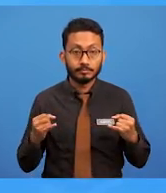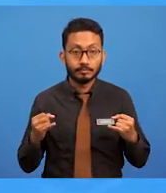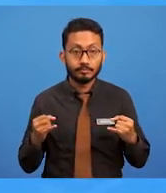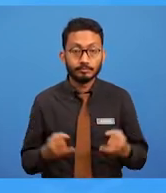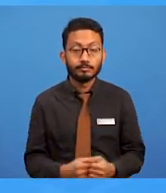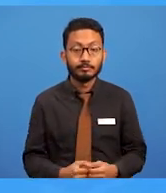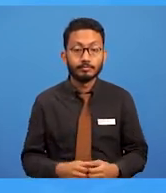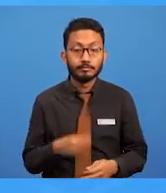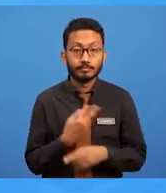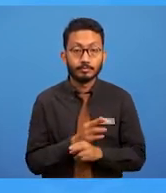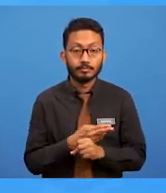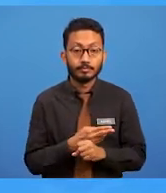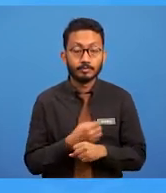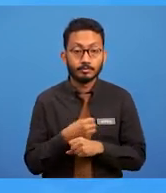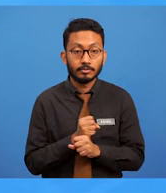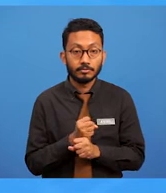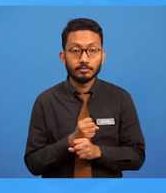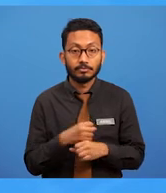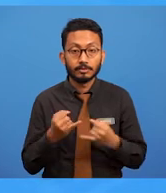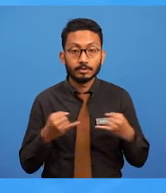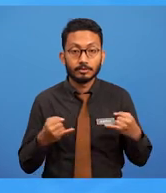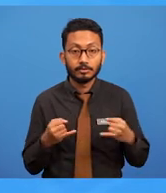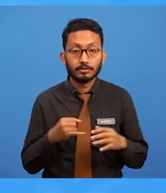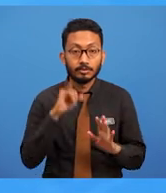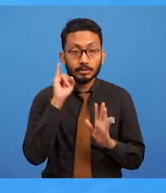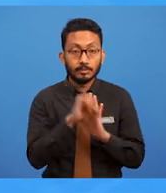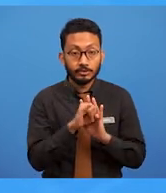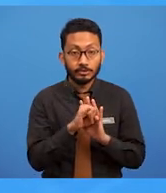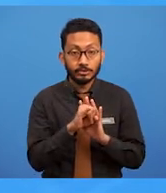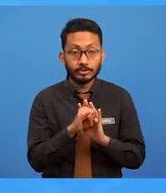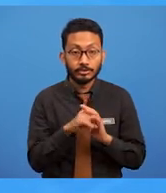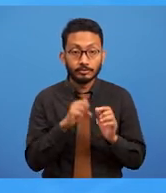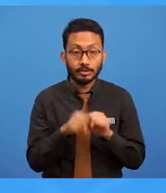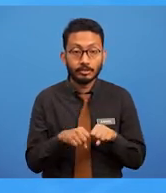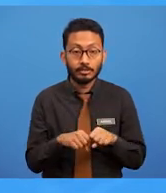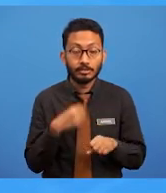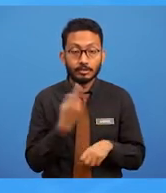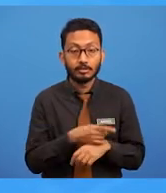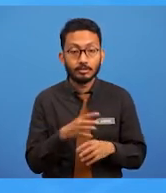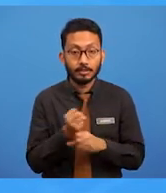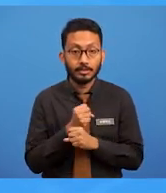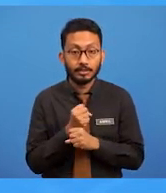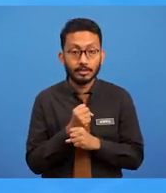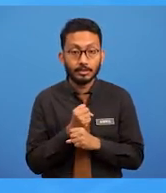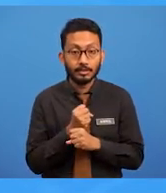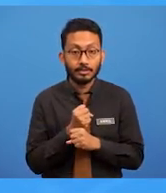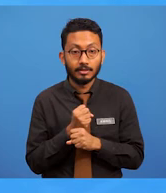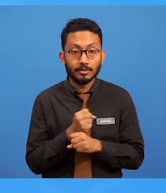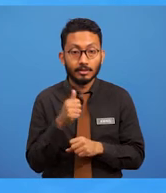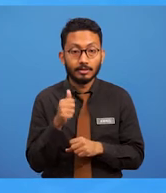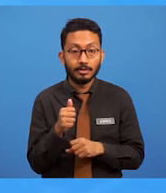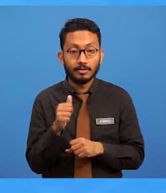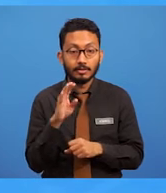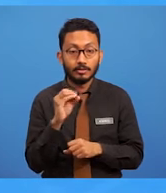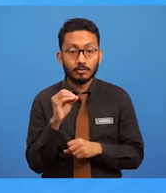bentuk, jenis imej, supaya kita dapat menghasilkan output